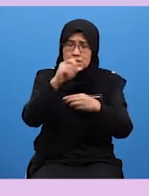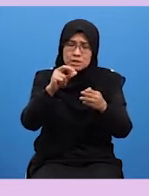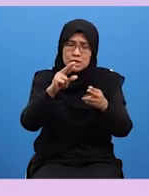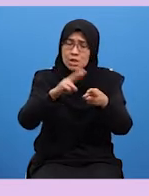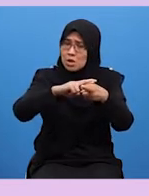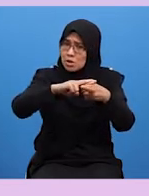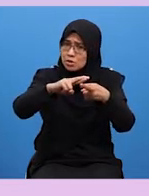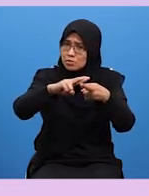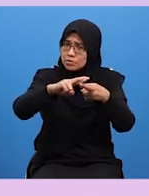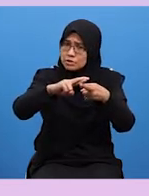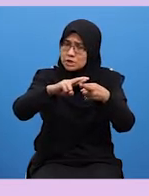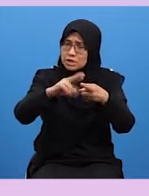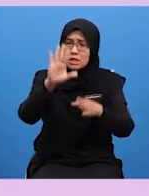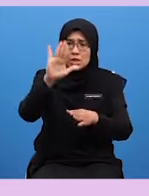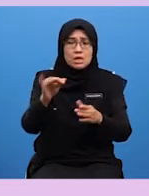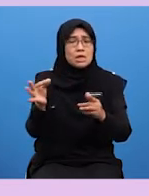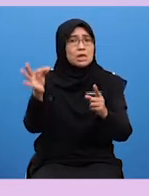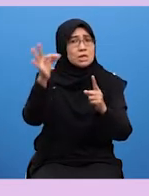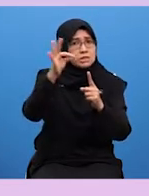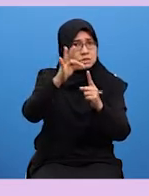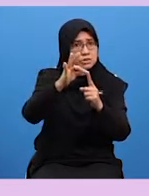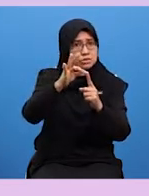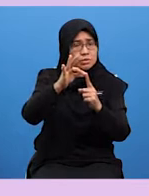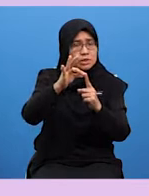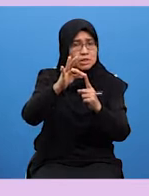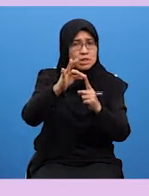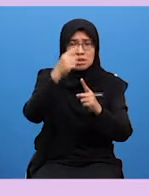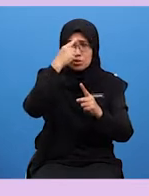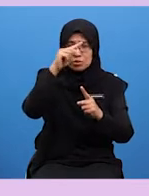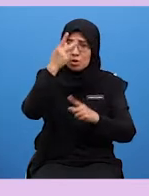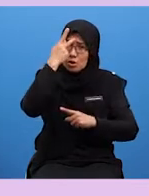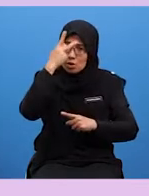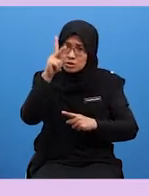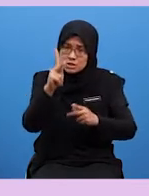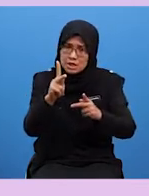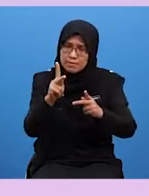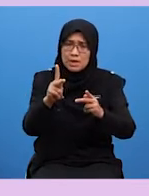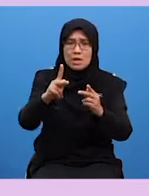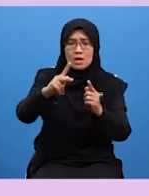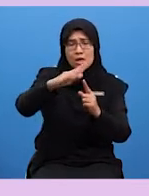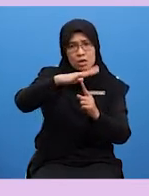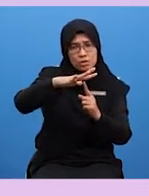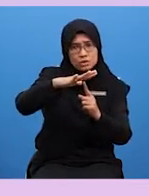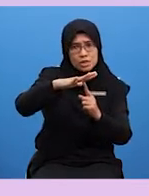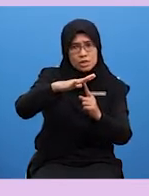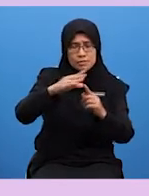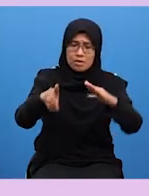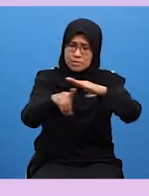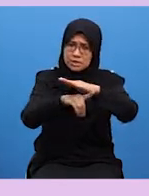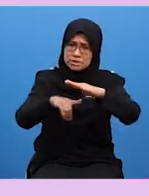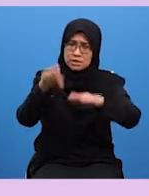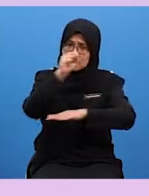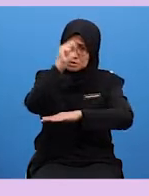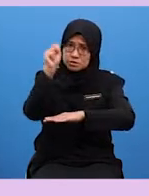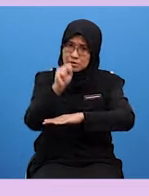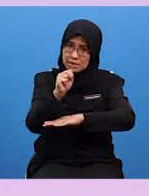tema yang melibatkan idea, konsep dan konteks Berdasarkan kepada soalan yang dikemukakan